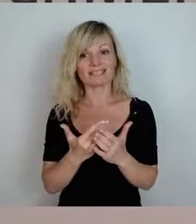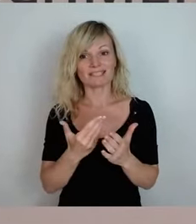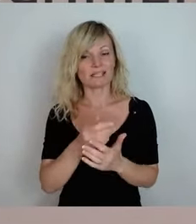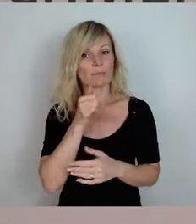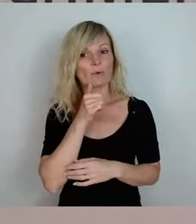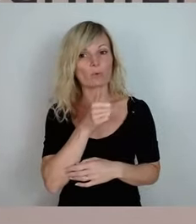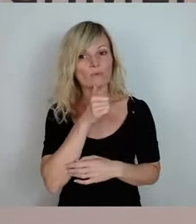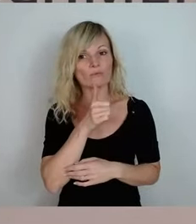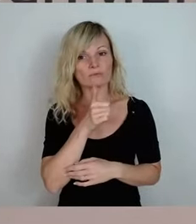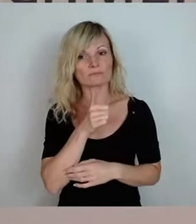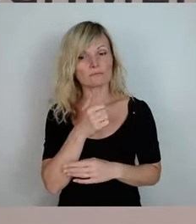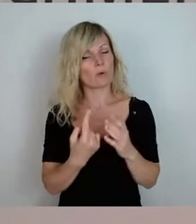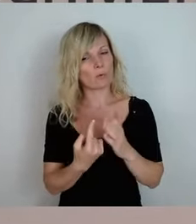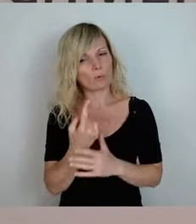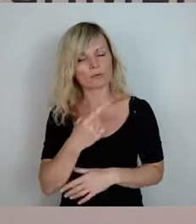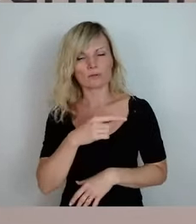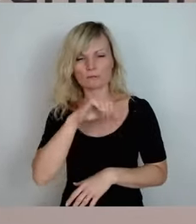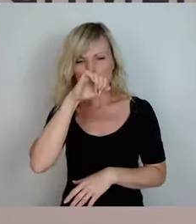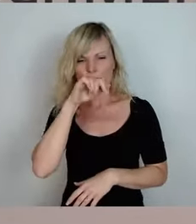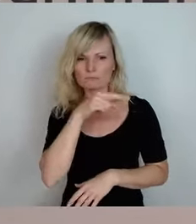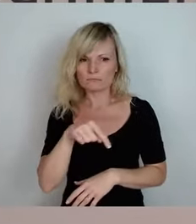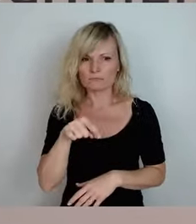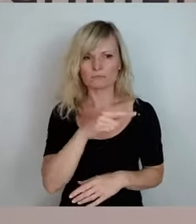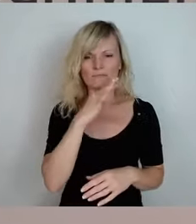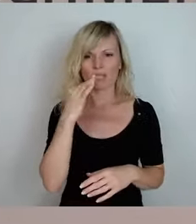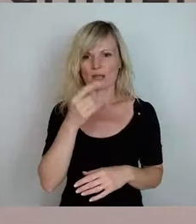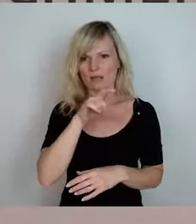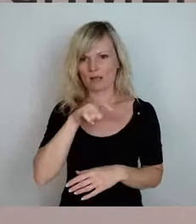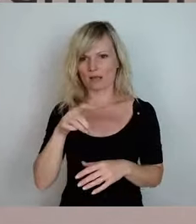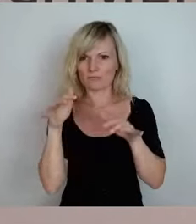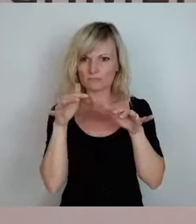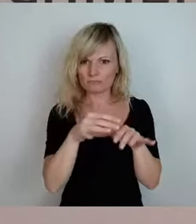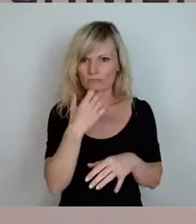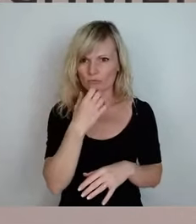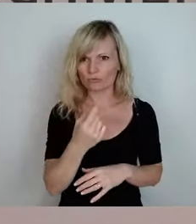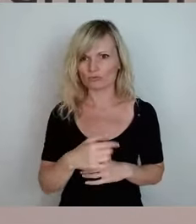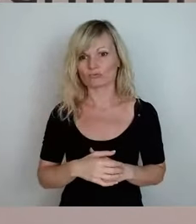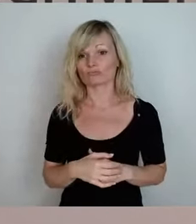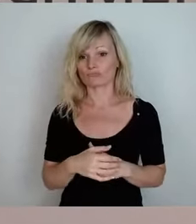immer noch jetzt die Ausbildung eigentlich ganz gut laufen, muss man sagen.